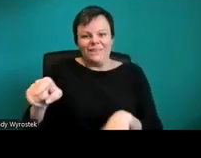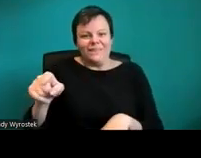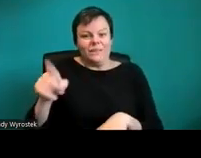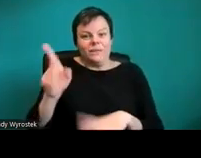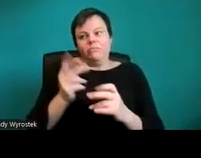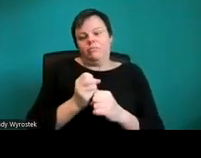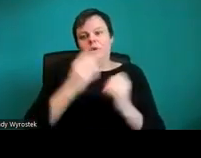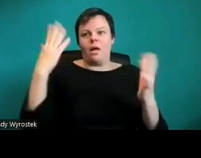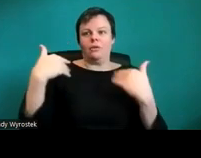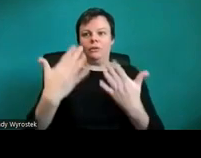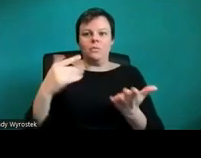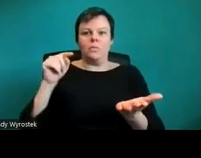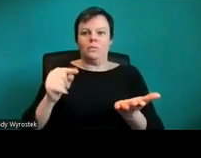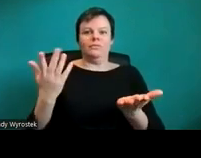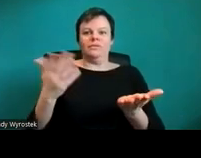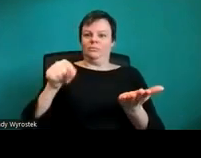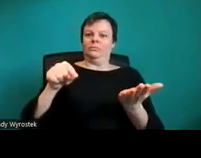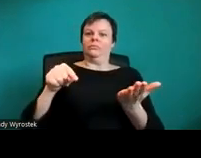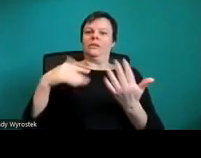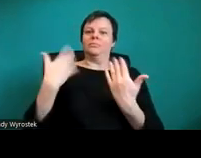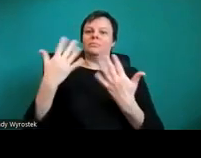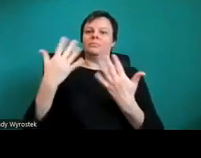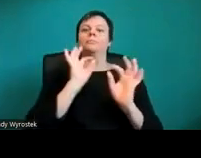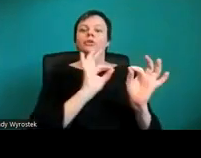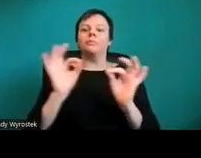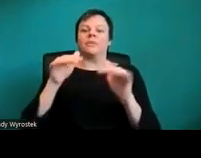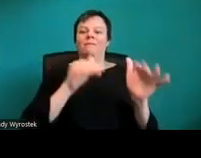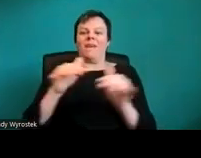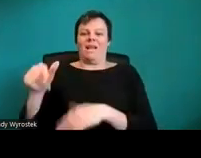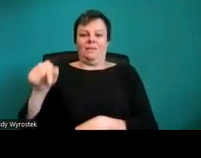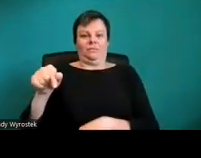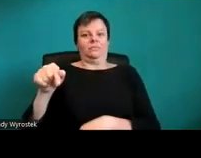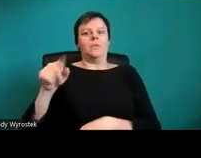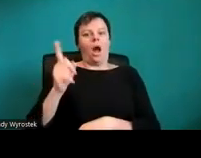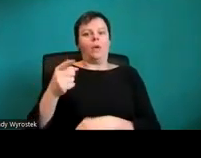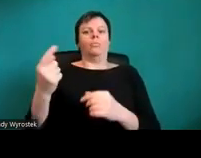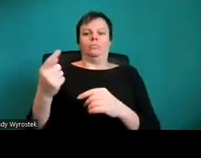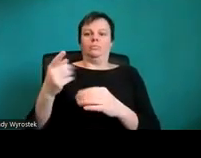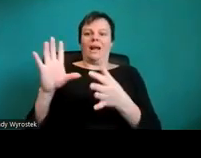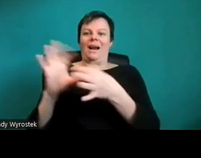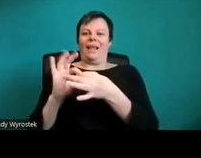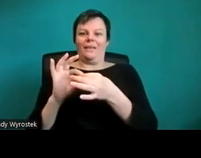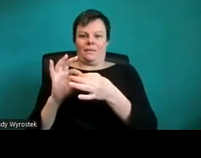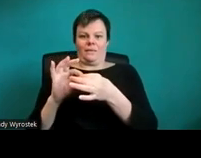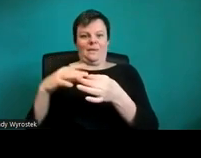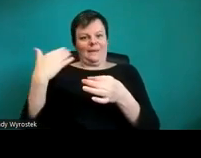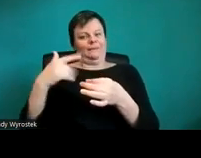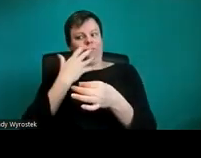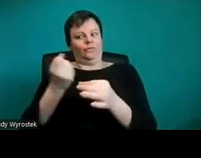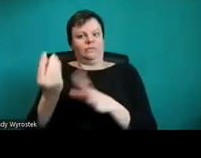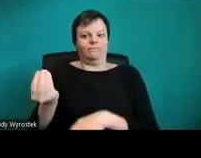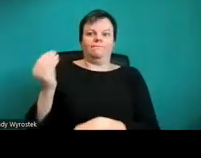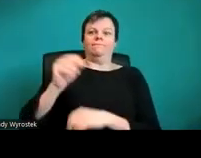in denen Sie auch diesen Link ausgeschrieben haben möchten. Zum Beispiel, wenn Sie möchten, dass man